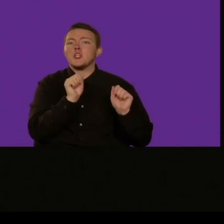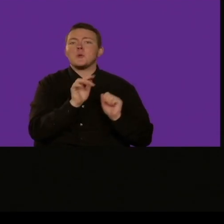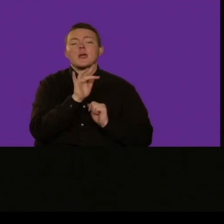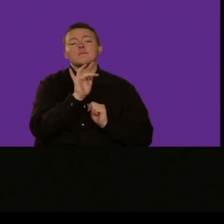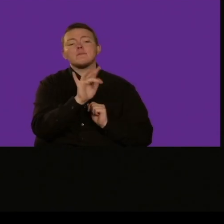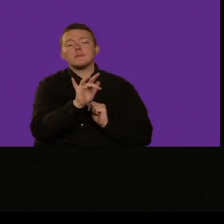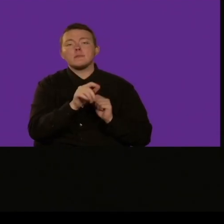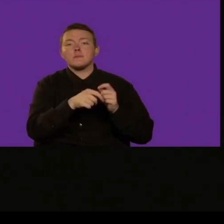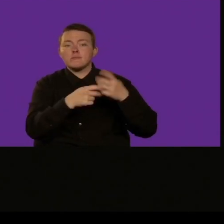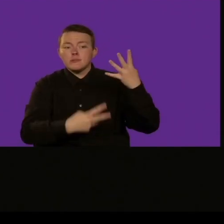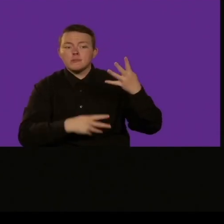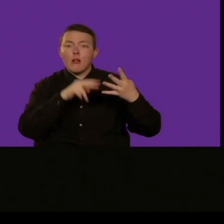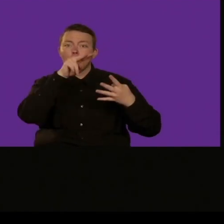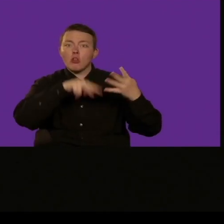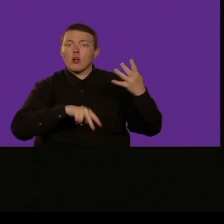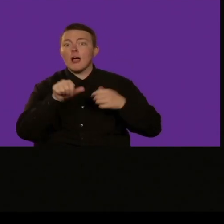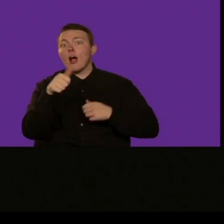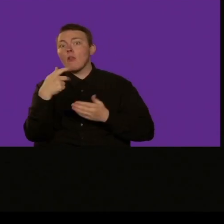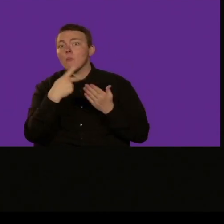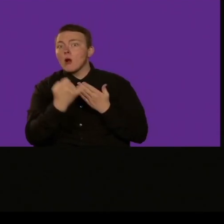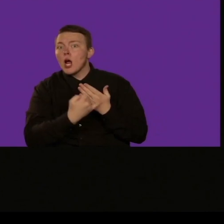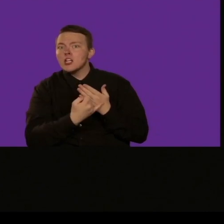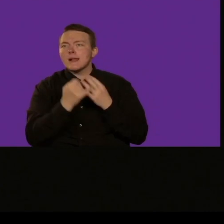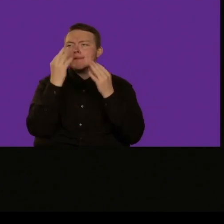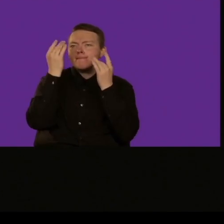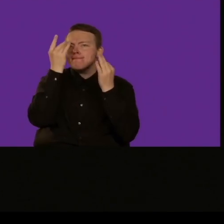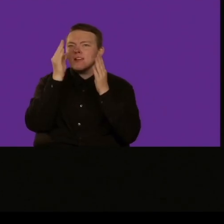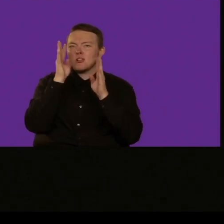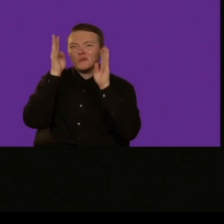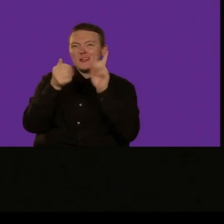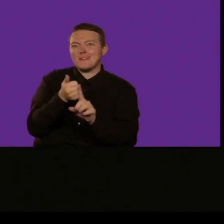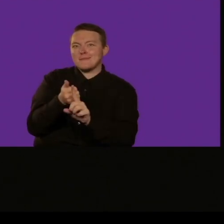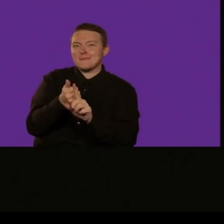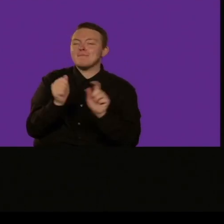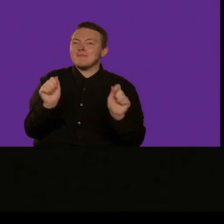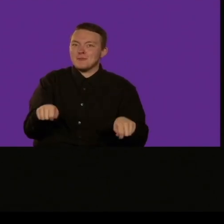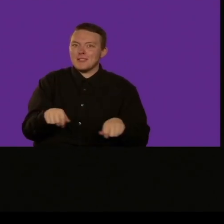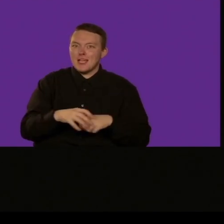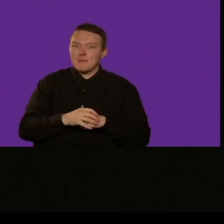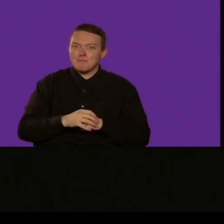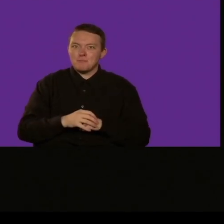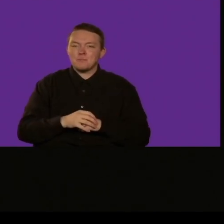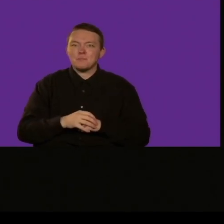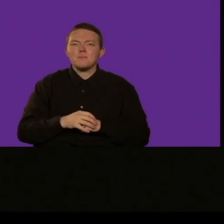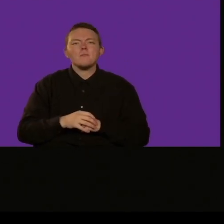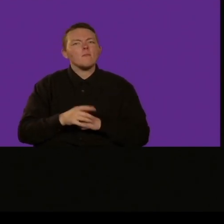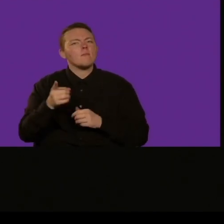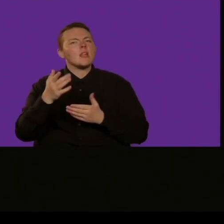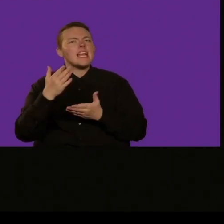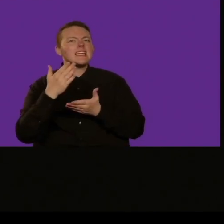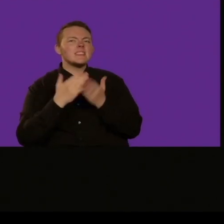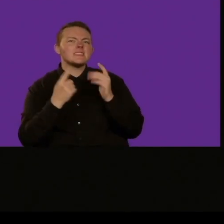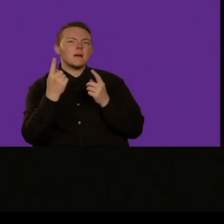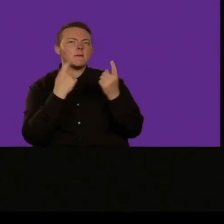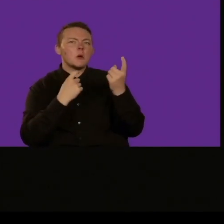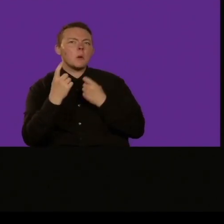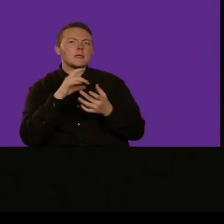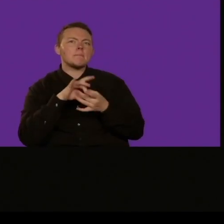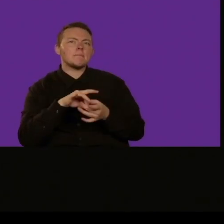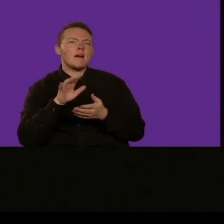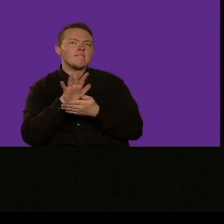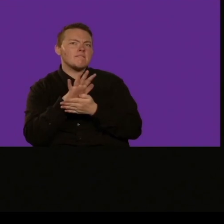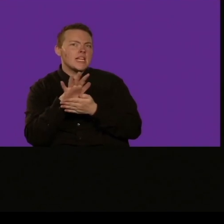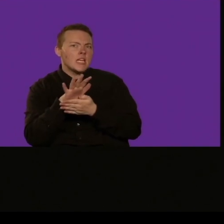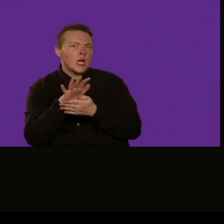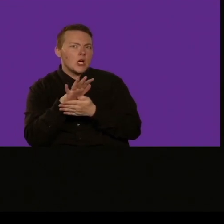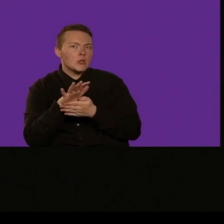forse non potete rimanere tutto il giorno se non potete rimanere tutte le sedute queste saranno registrate di modo che in una settimana saranno